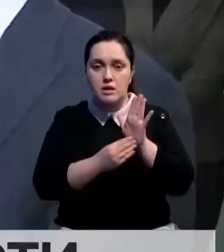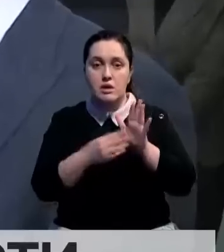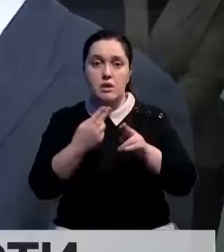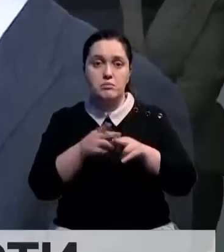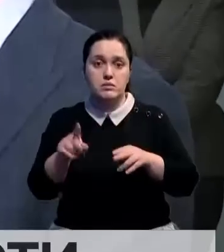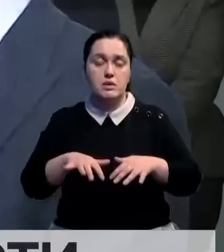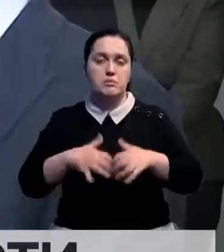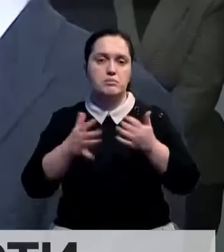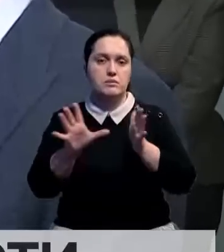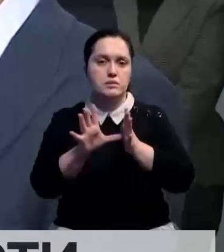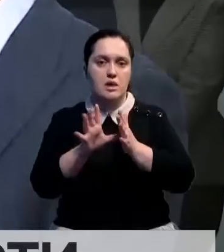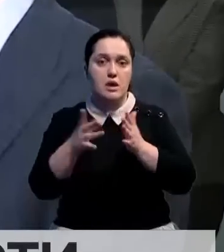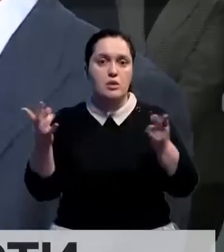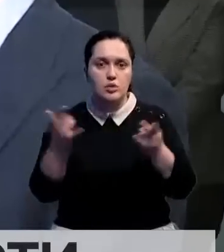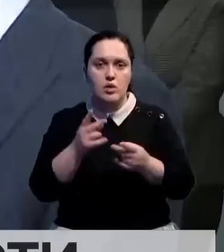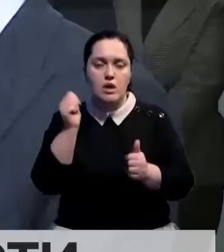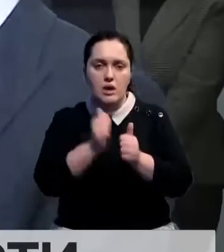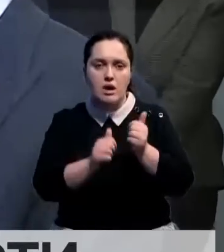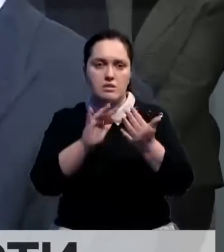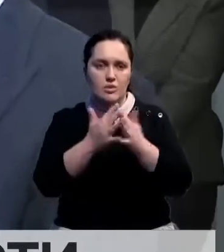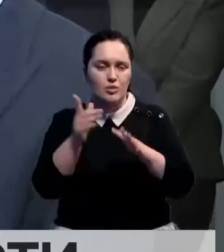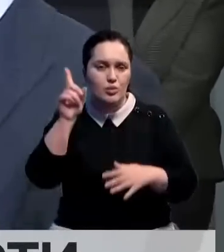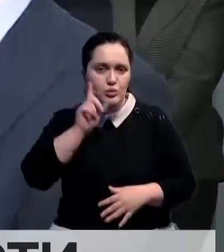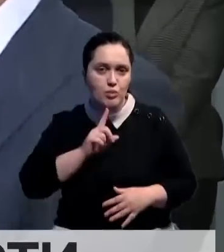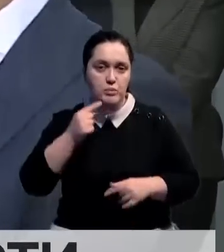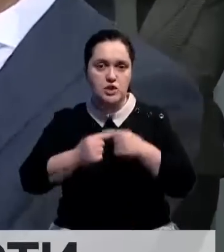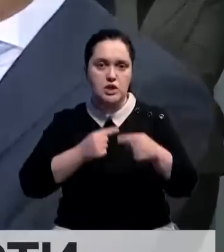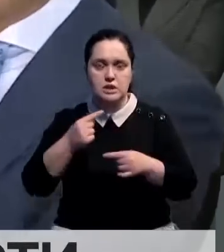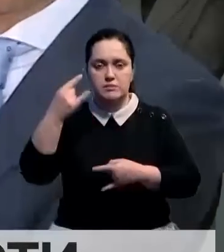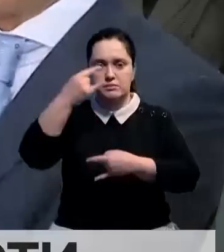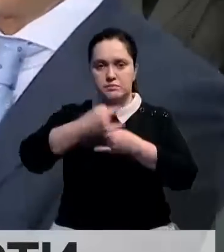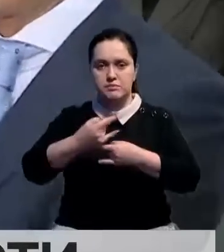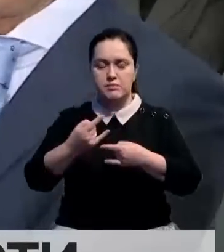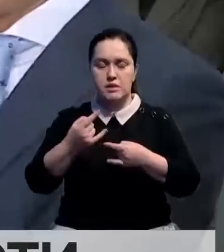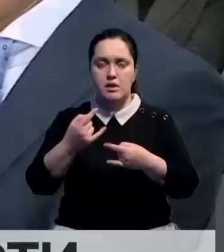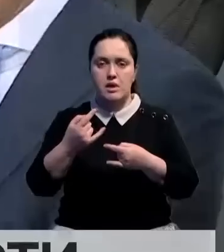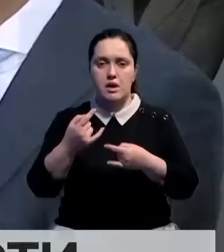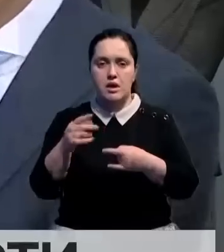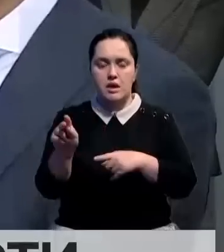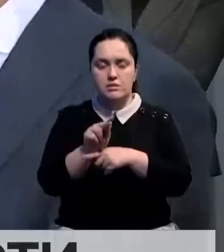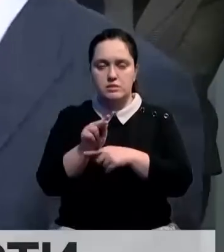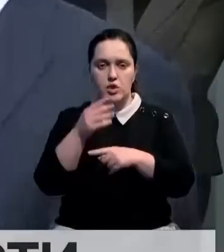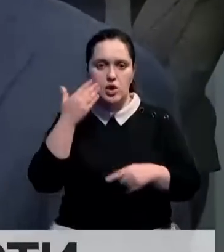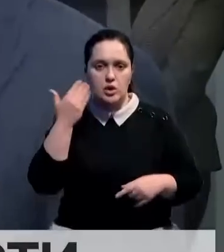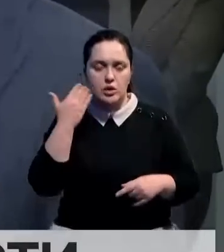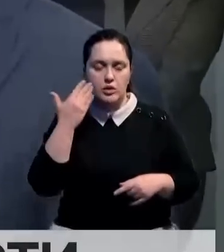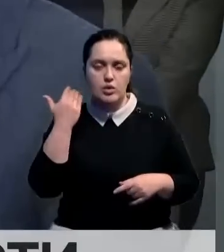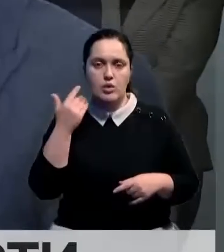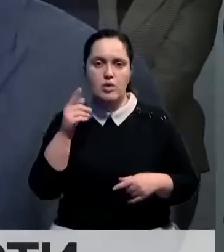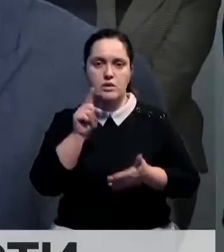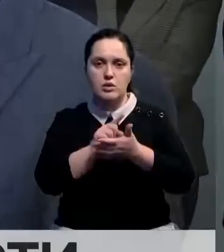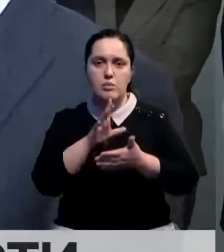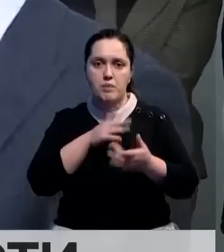цифровизация, которую надо доводить до каждого сельского населенного пункта. Здесь она конкретно показана, как это все должно быть